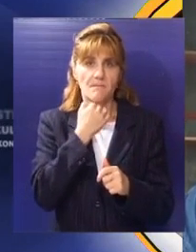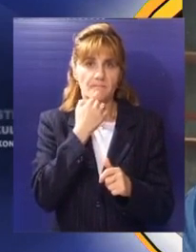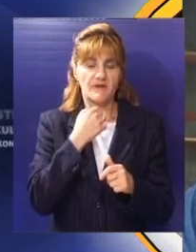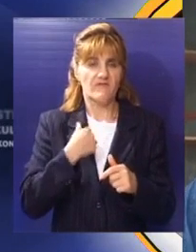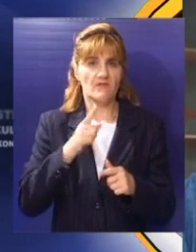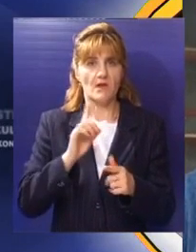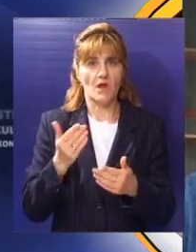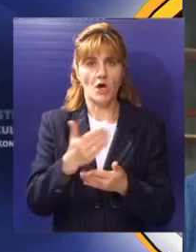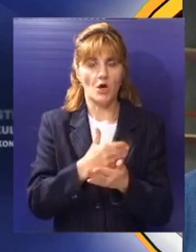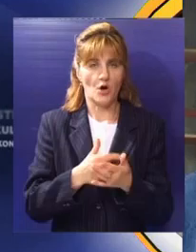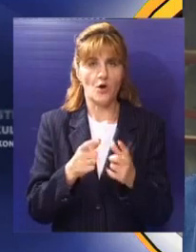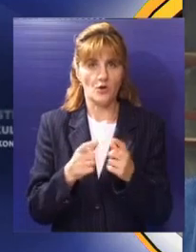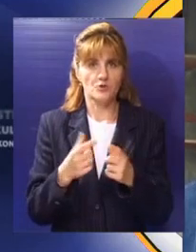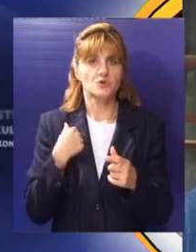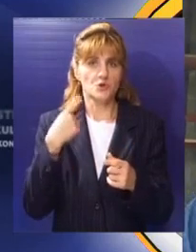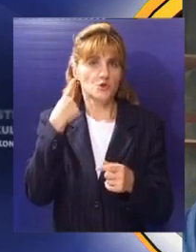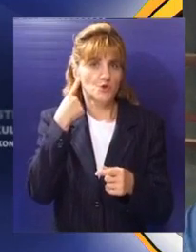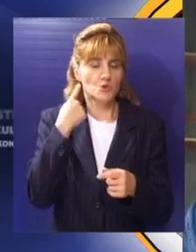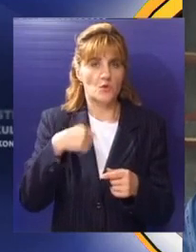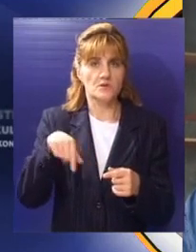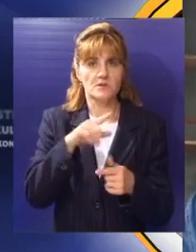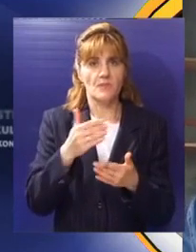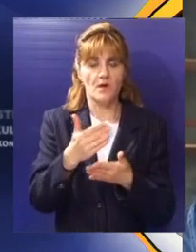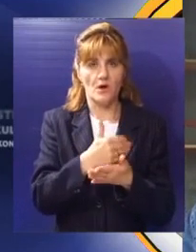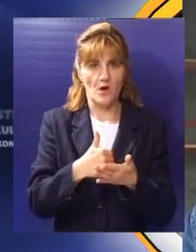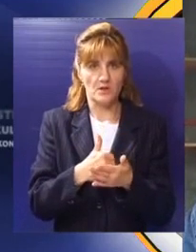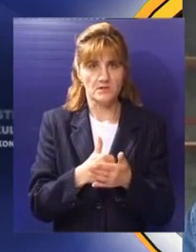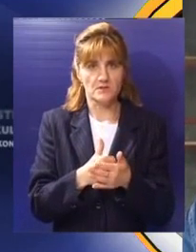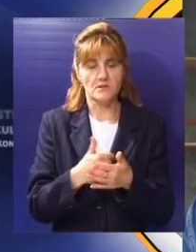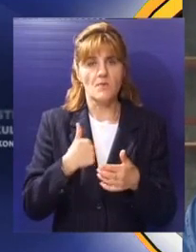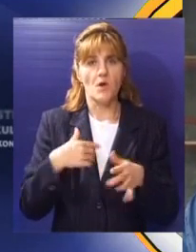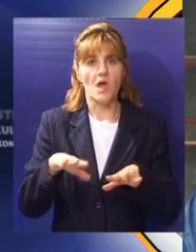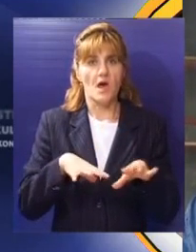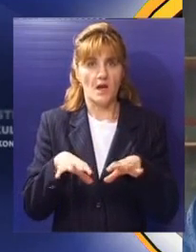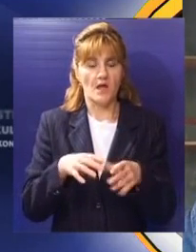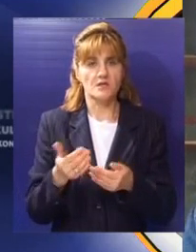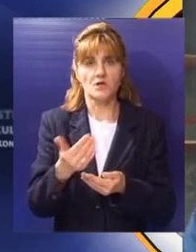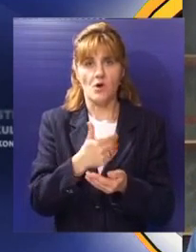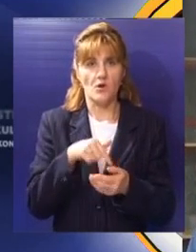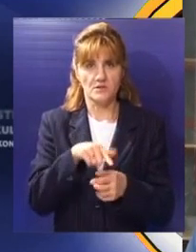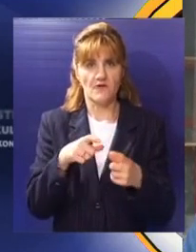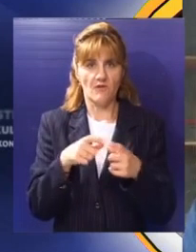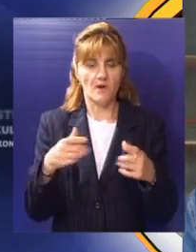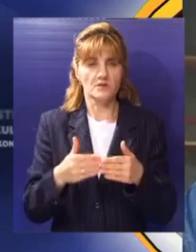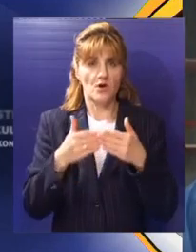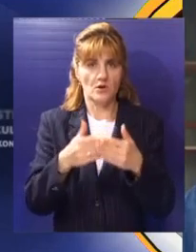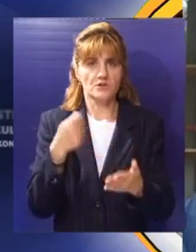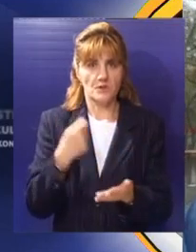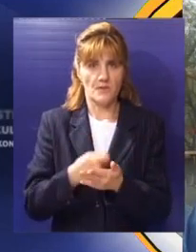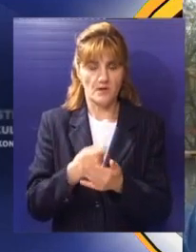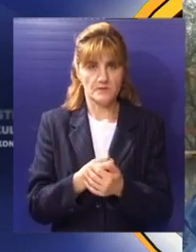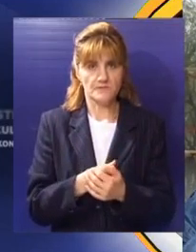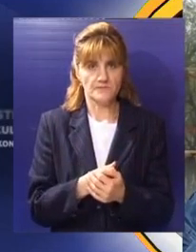privatnih ne koristim, ali čuo sam zato da se dobra stvar ovoj moji radnici koristili to tako da ovo